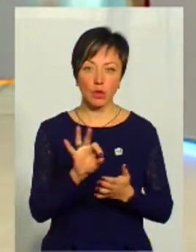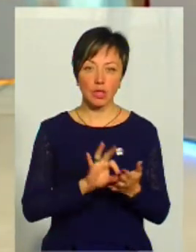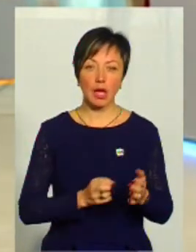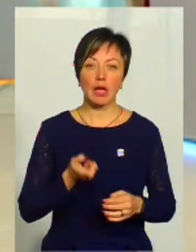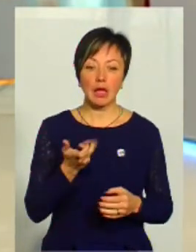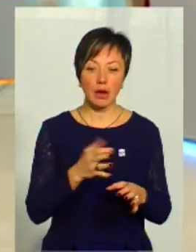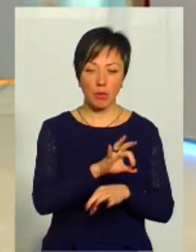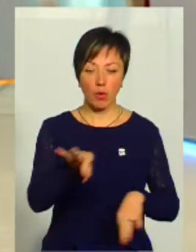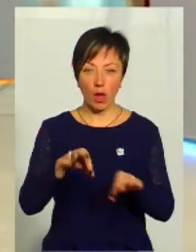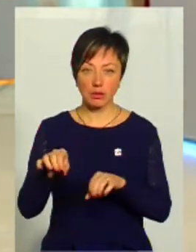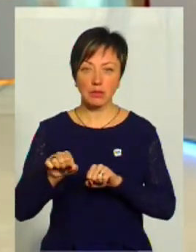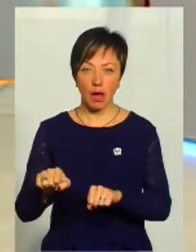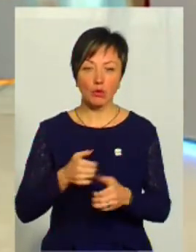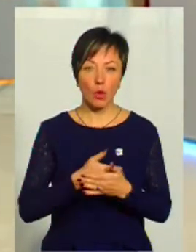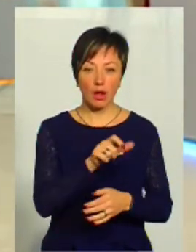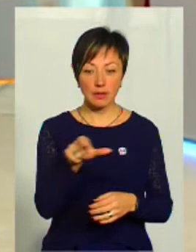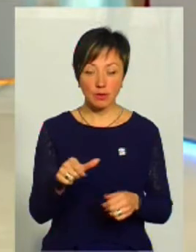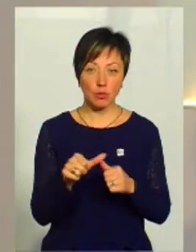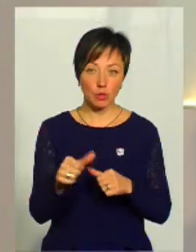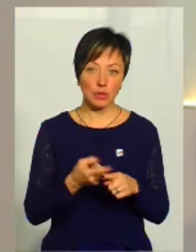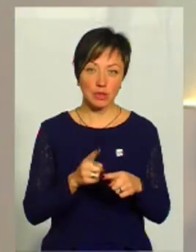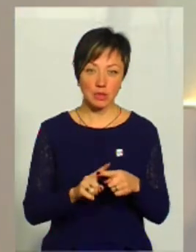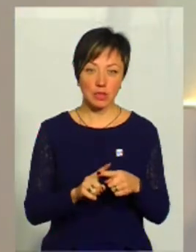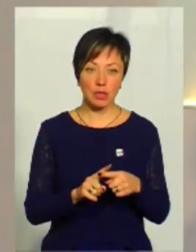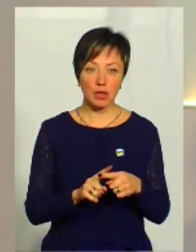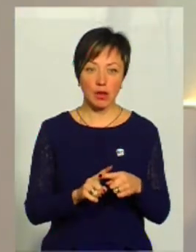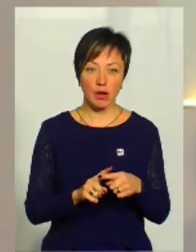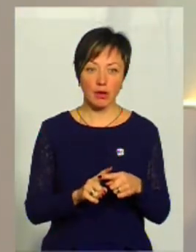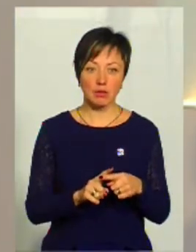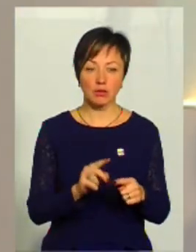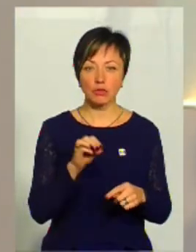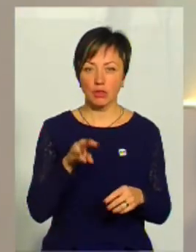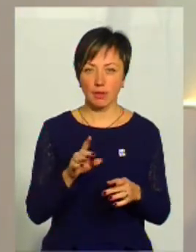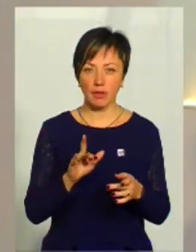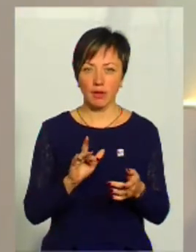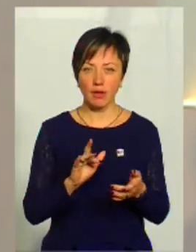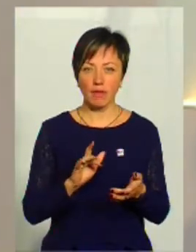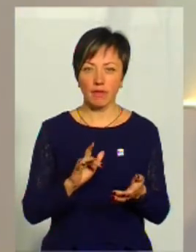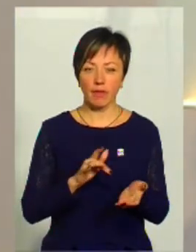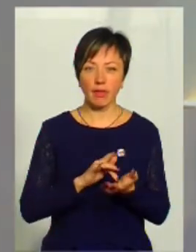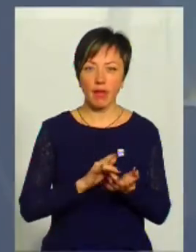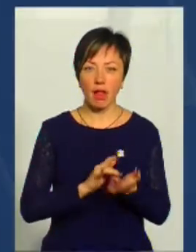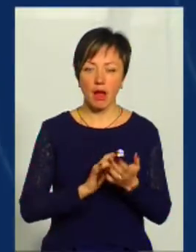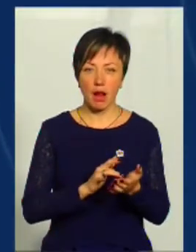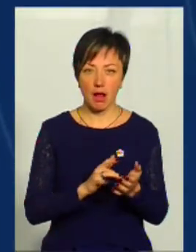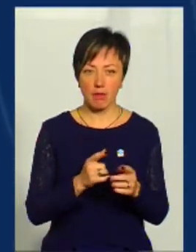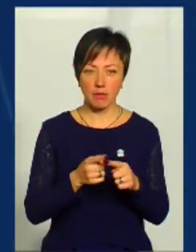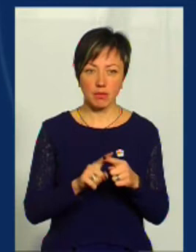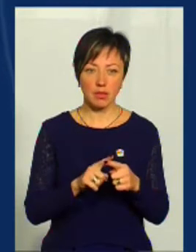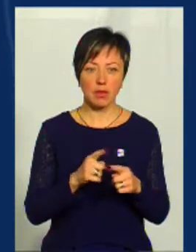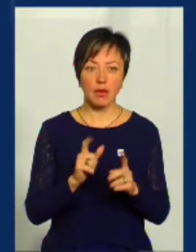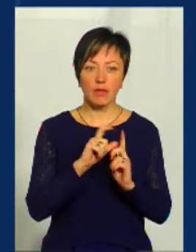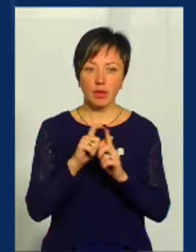одразу кілька проєктів захисту активістів. З-поміж іншого, це чат-бот в Телеграмі, який оперативно надає відповіді на